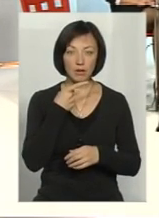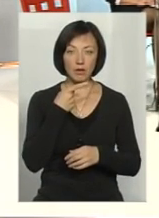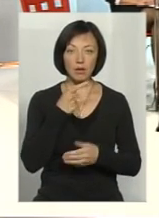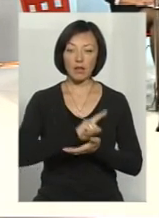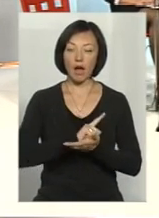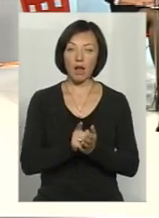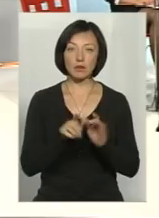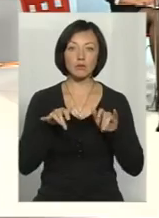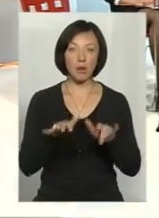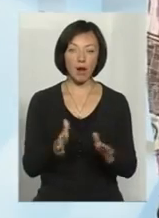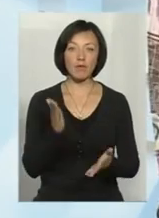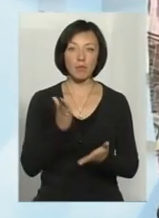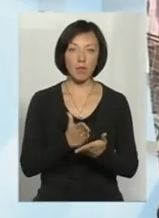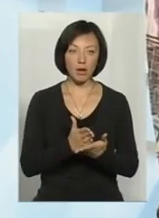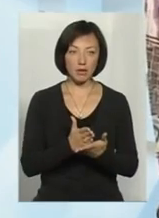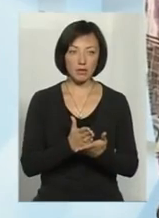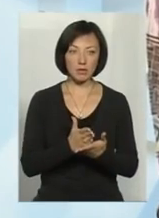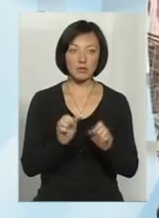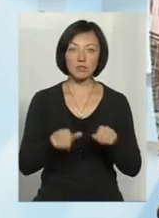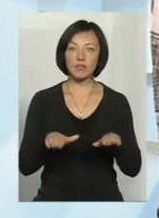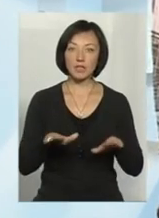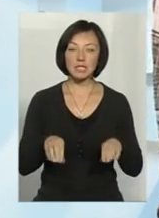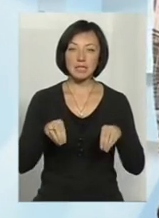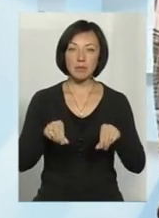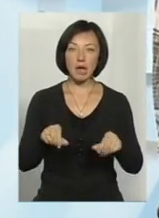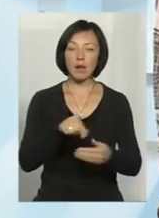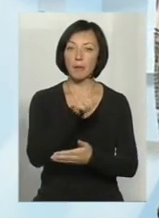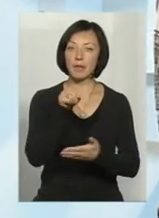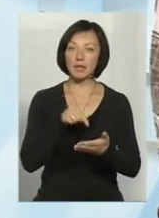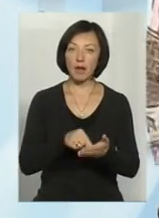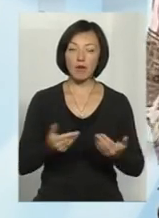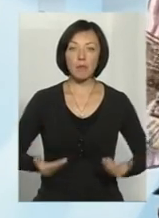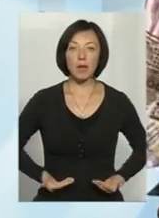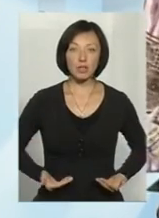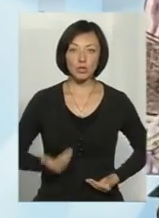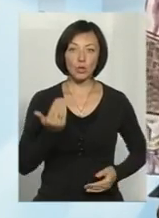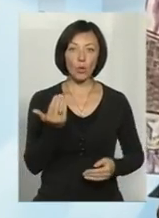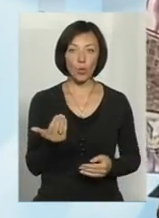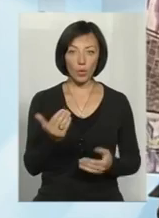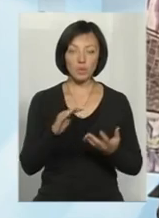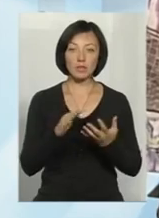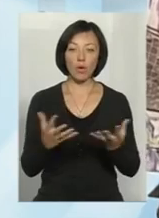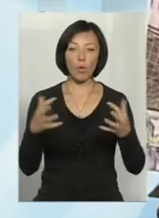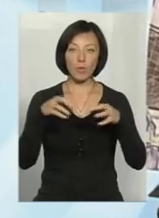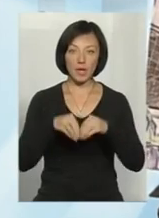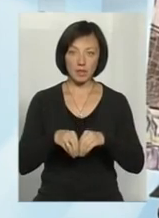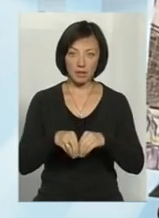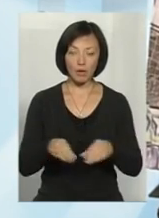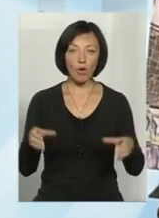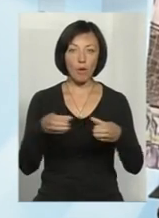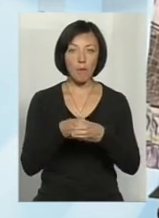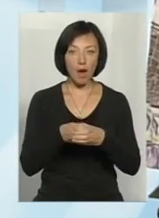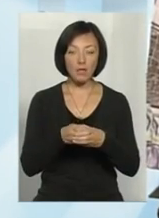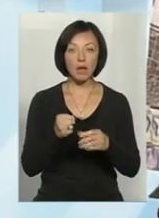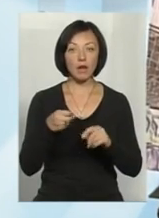нагальні справи з вирішенням зимальних питань мешканців його об'єднаної громади.